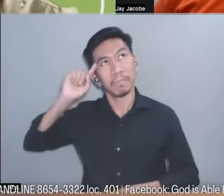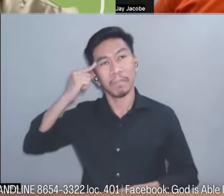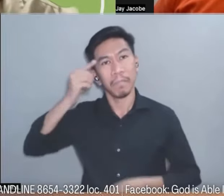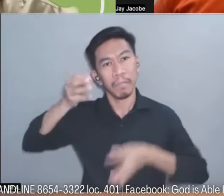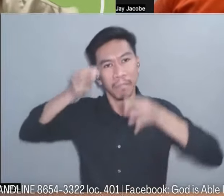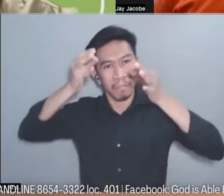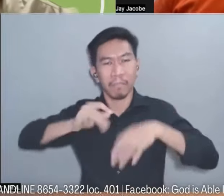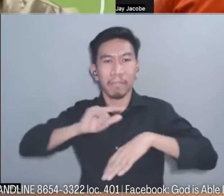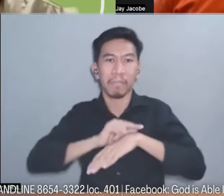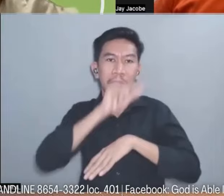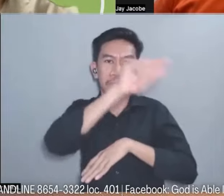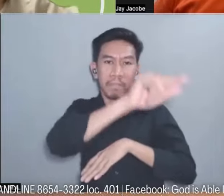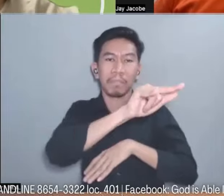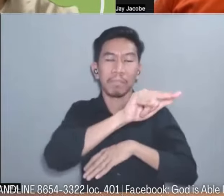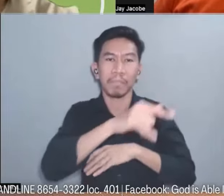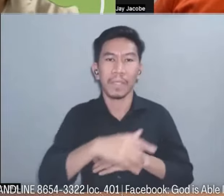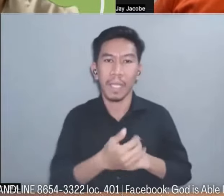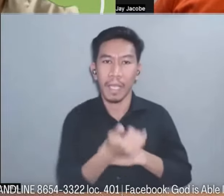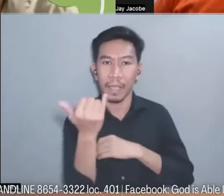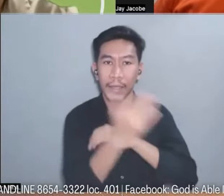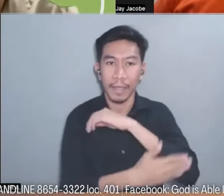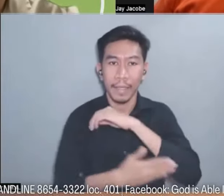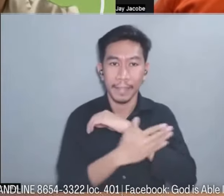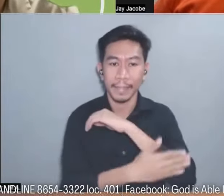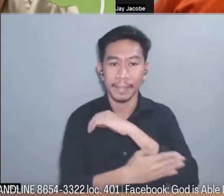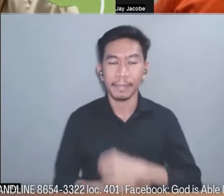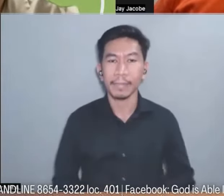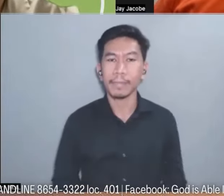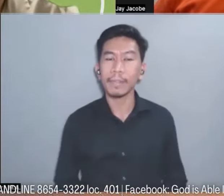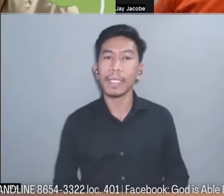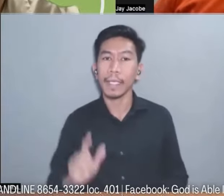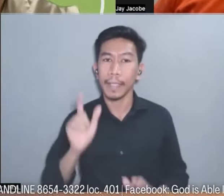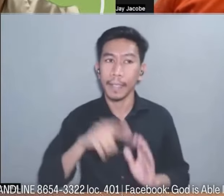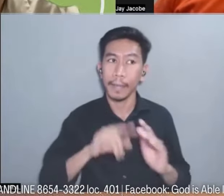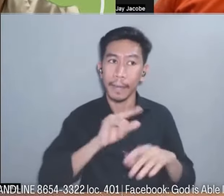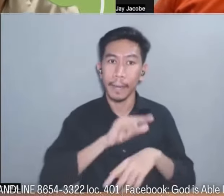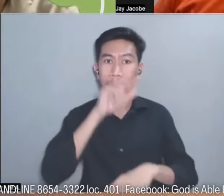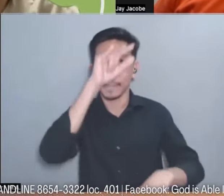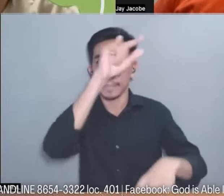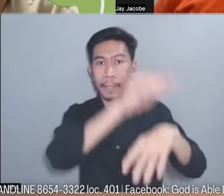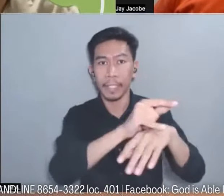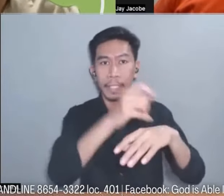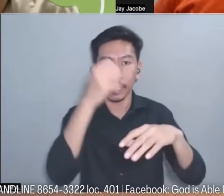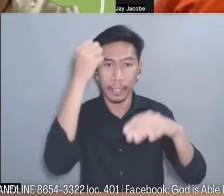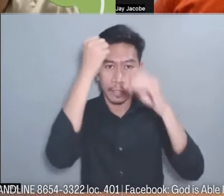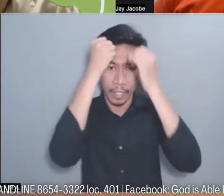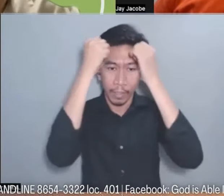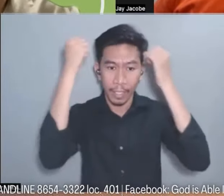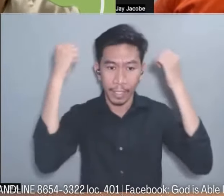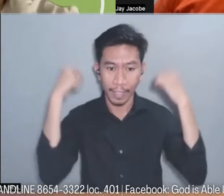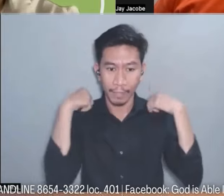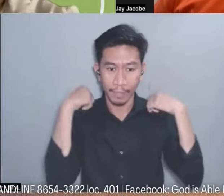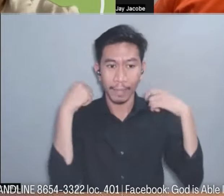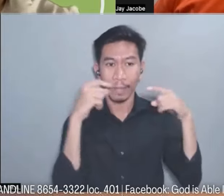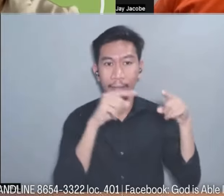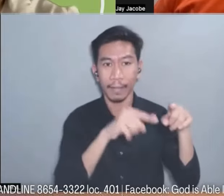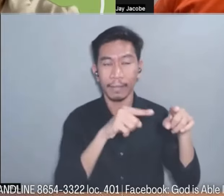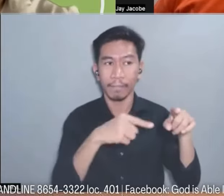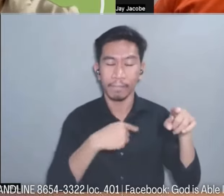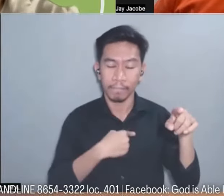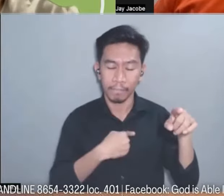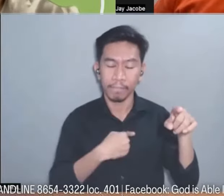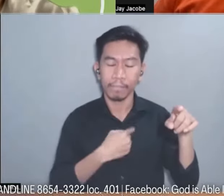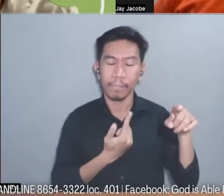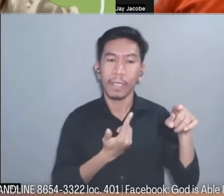my calling. While working sa Saudi Arabia po, ako po ay nag-pumit sa isang church doon na talagang